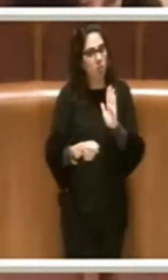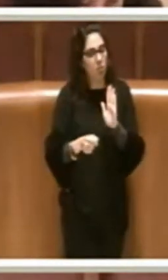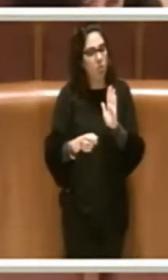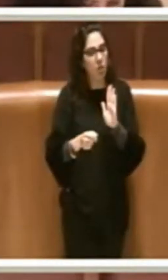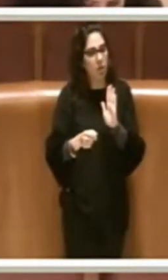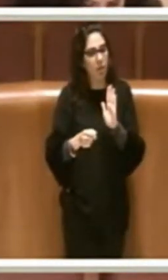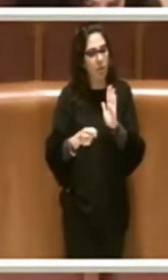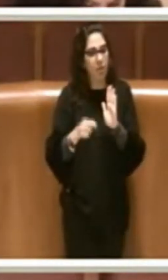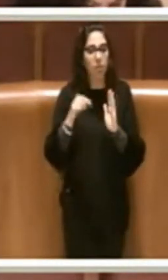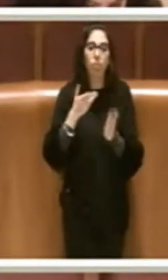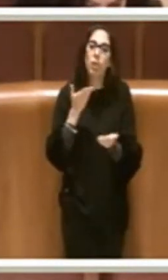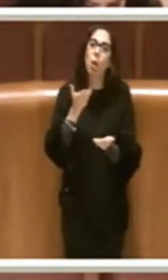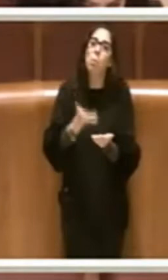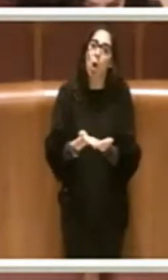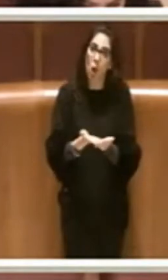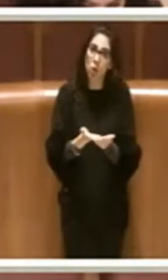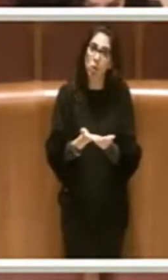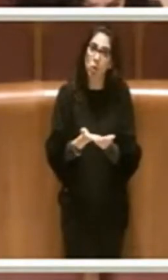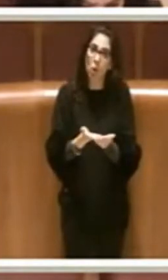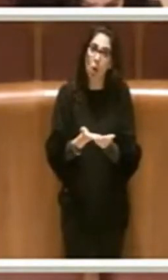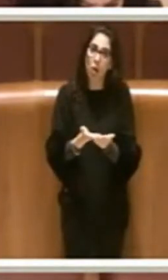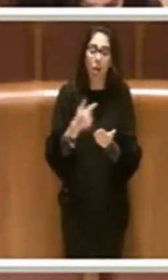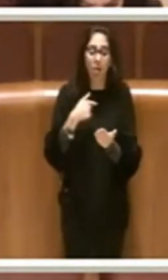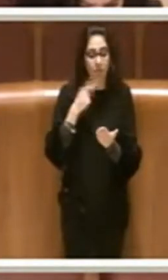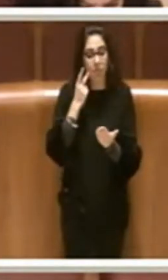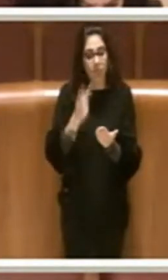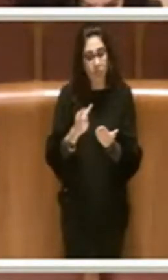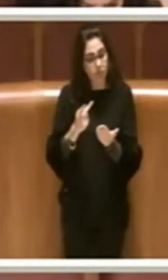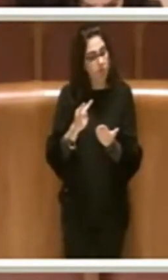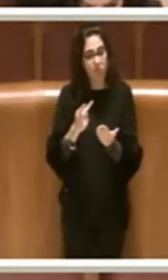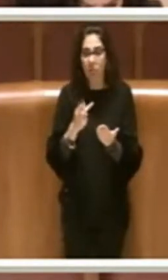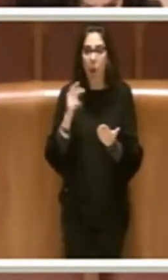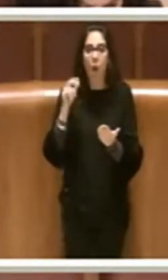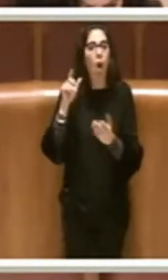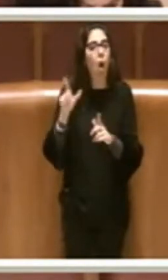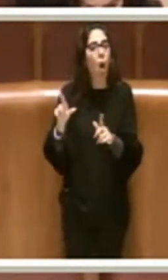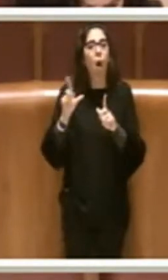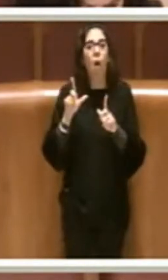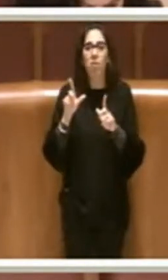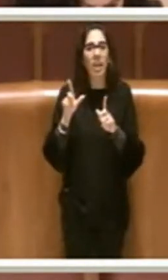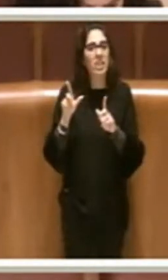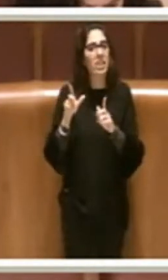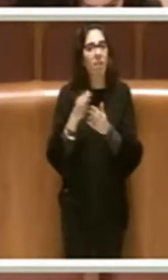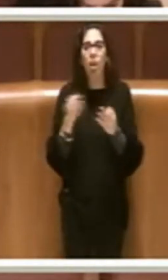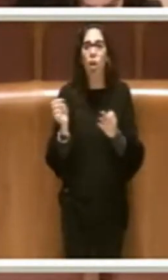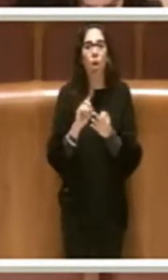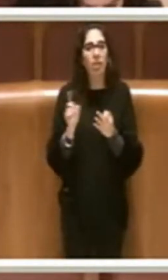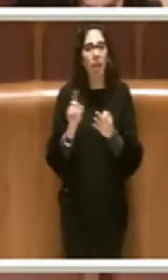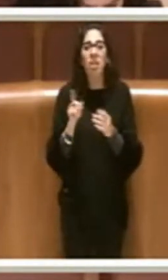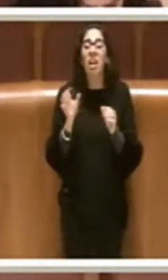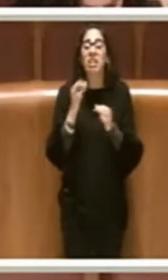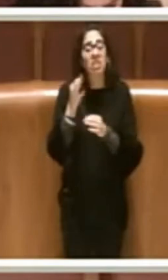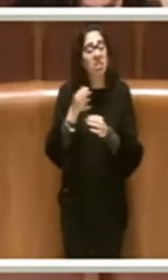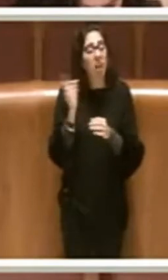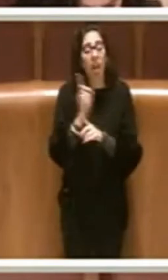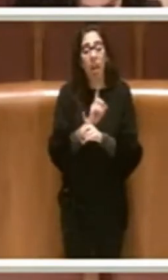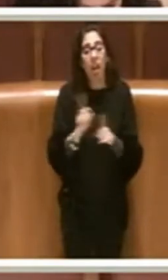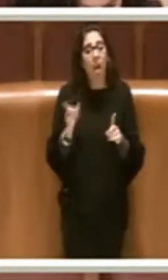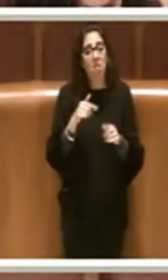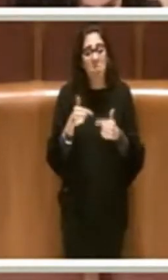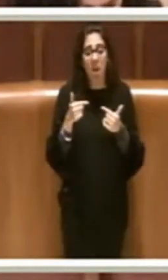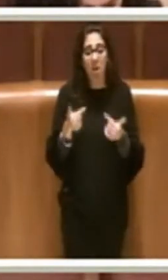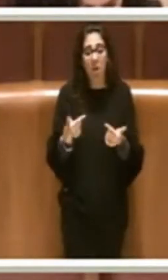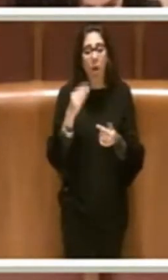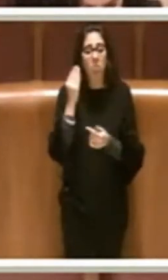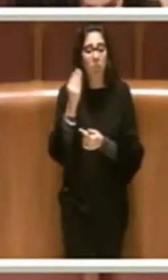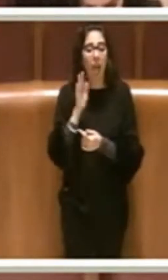Questa mozione quindi la trovo offensiva e indegna e quindi non le do neanche la